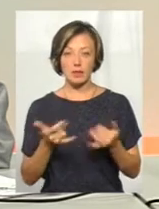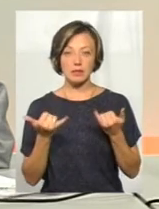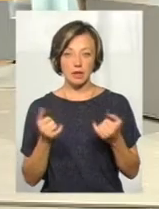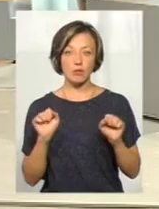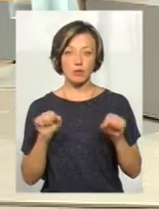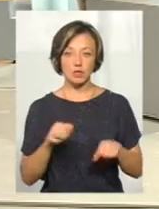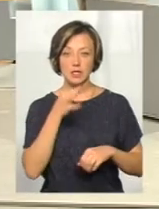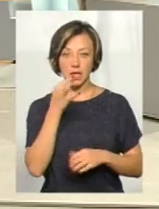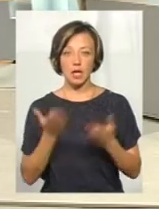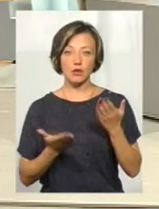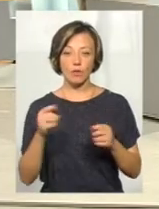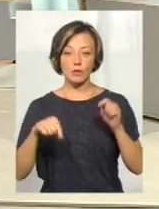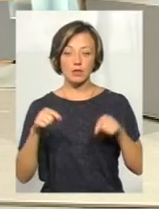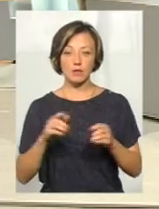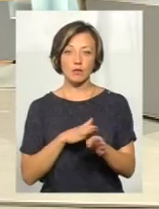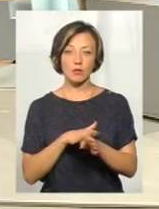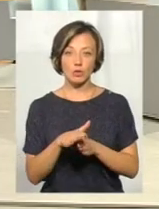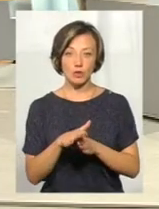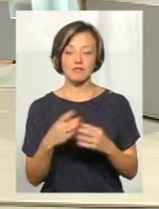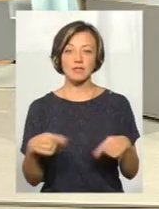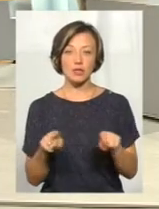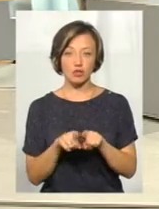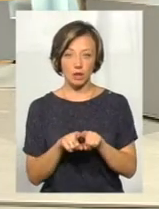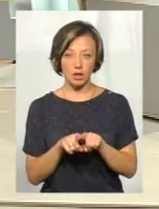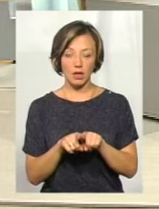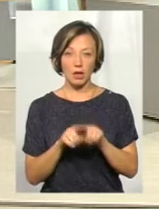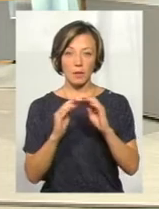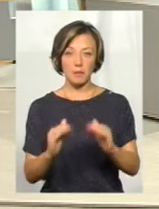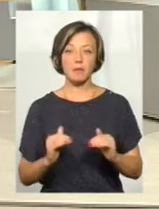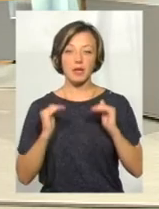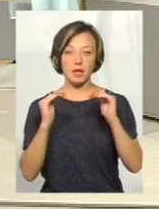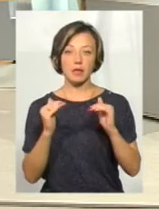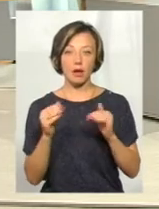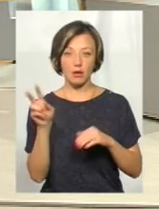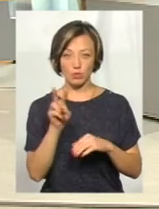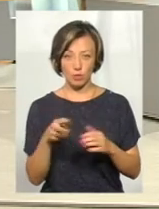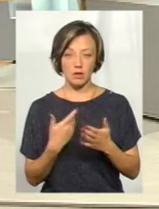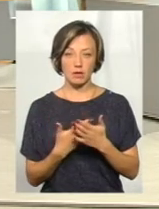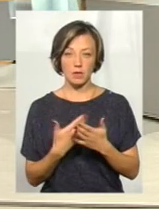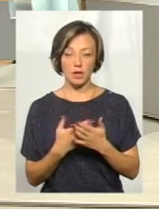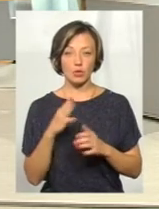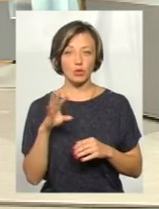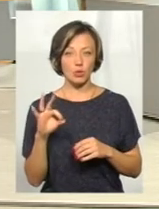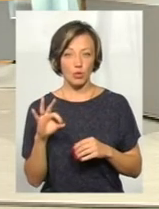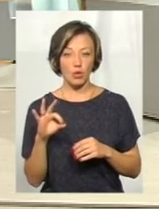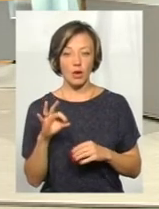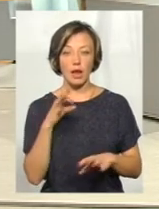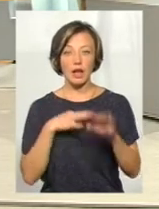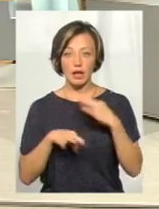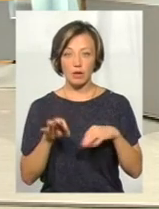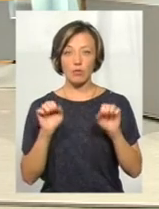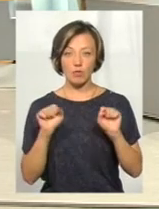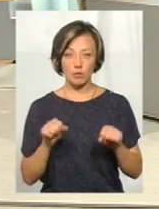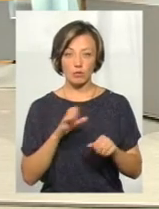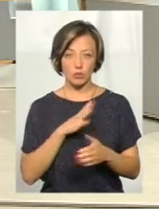прогнозувати, що якщо весени відбудеться все ж таки підняття валюти, так, курсу, то ліки вже